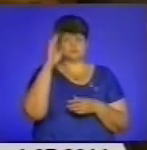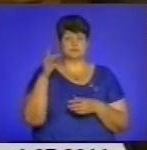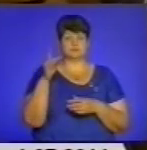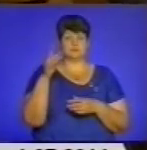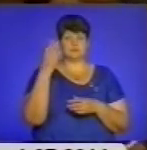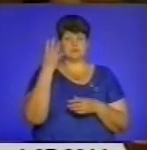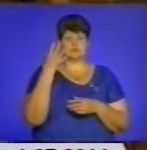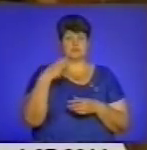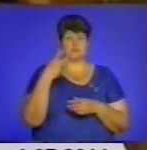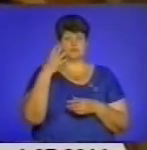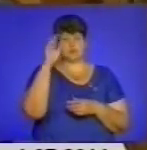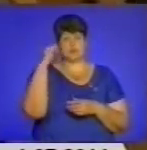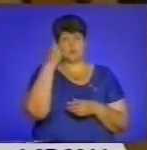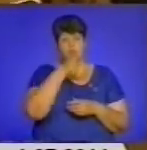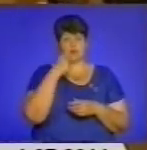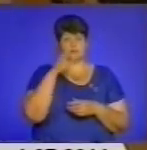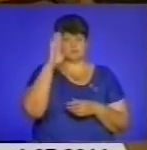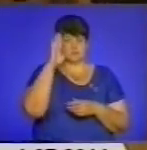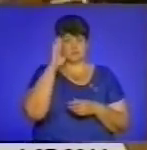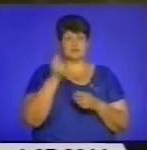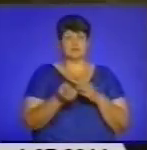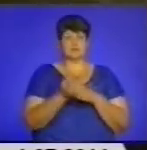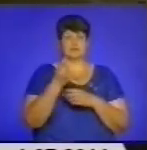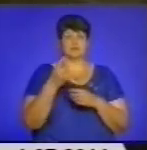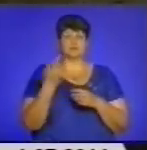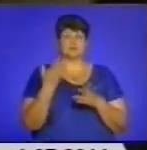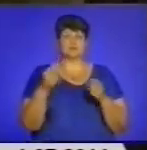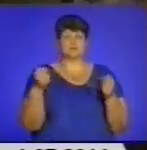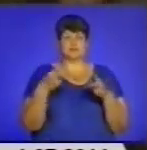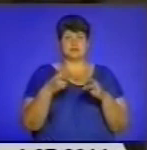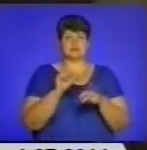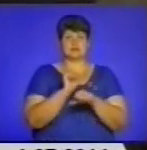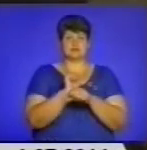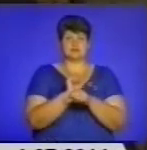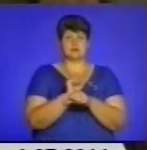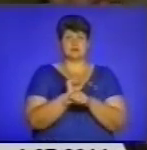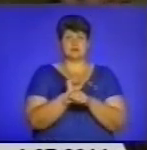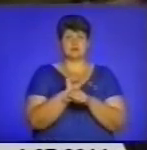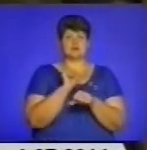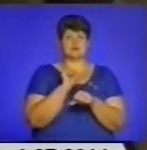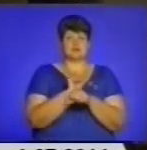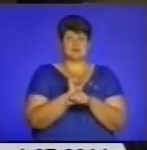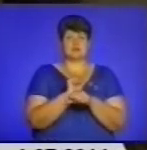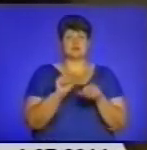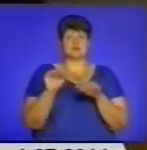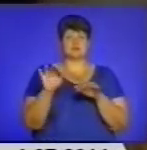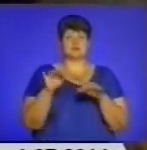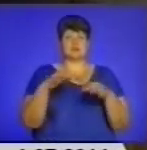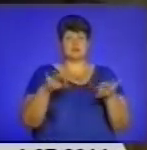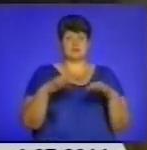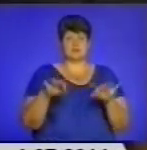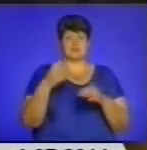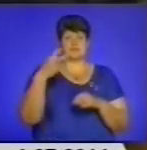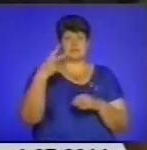були виявлені додаткові засоби, а це 4 пристрої для примусового зупинення автотранспорту і 20